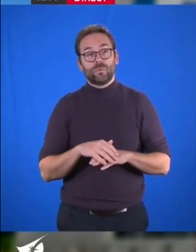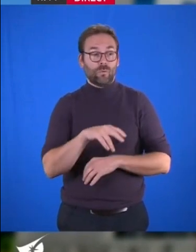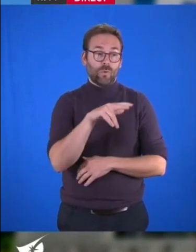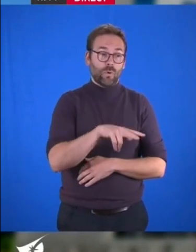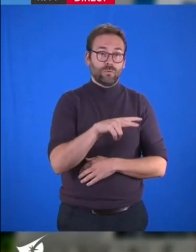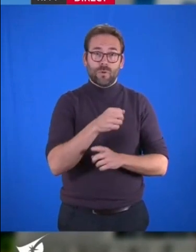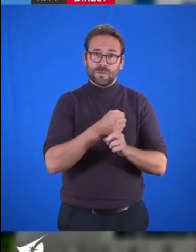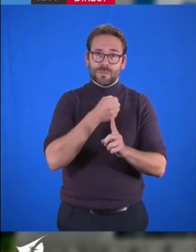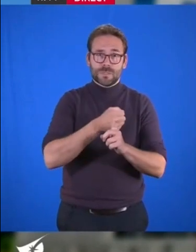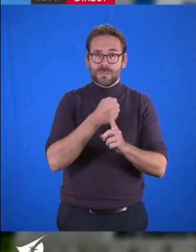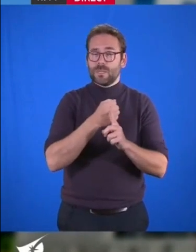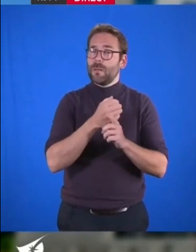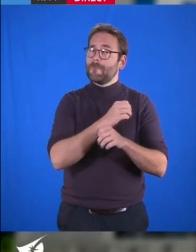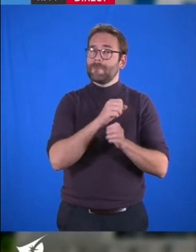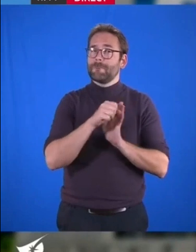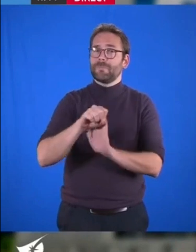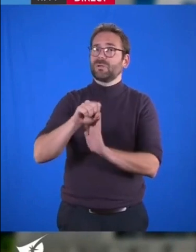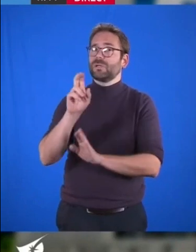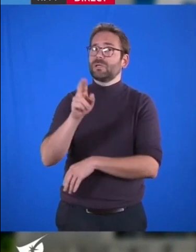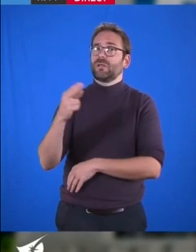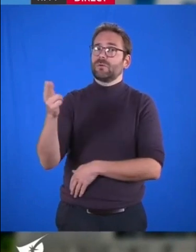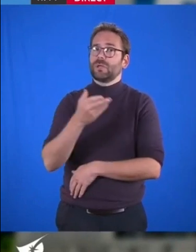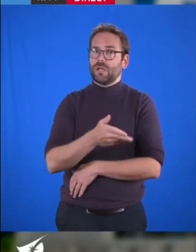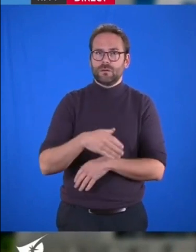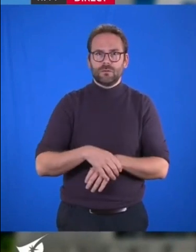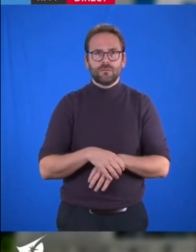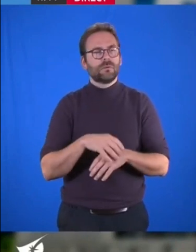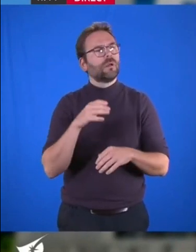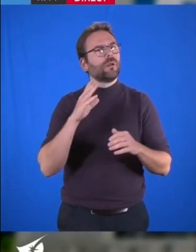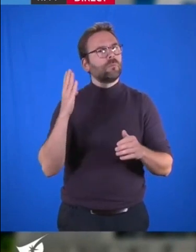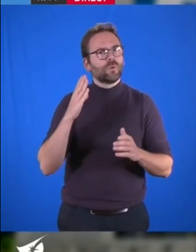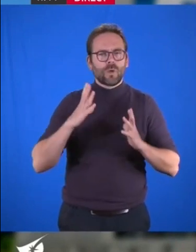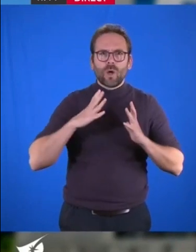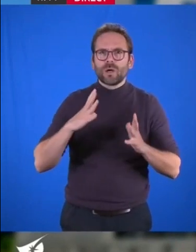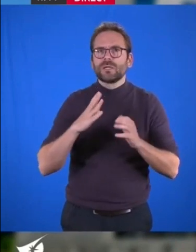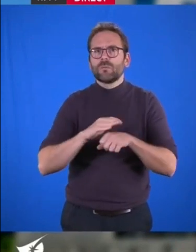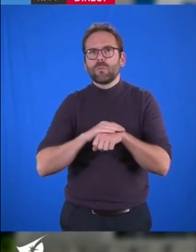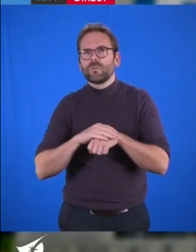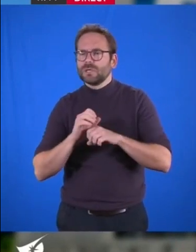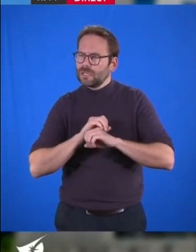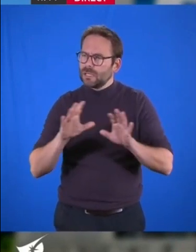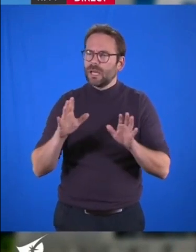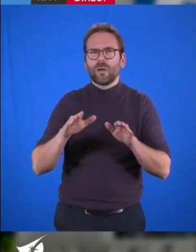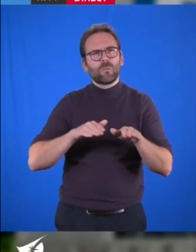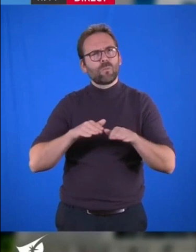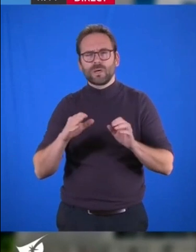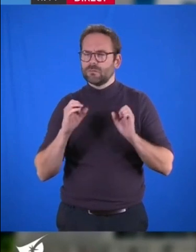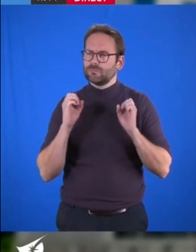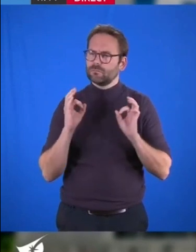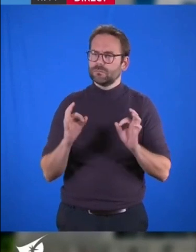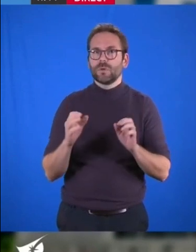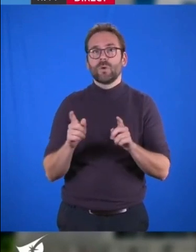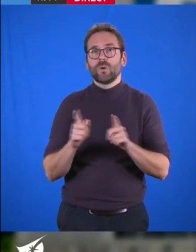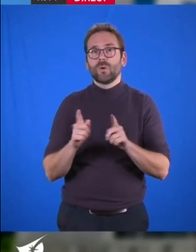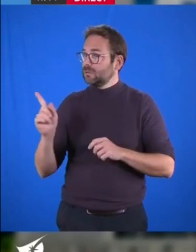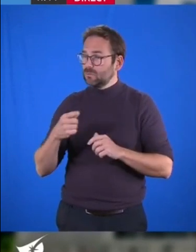doit être une priorité nationale. Elle nécessite des engagements politiques clairs, des moyens conséquents et une mobilisation collective de tous